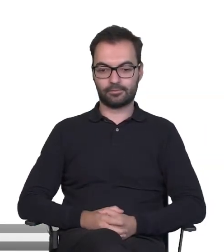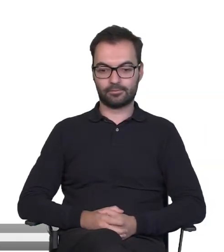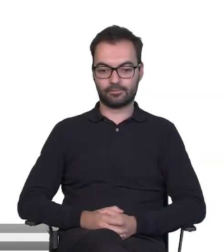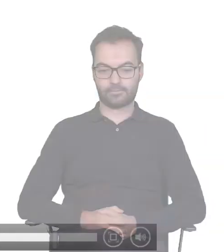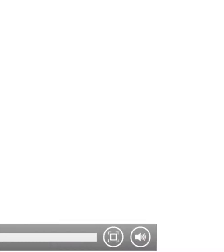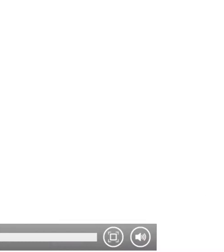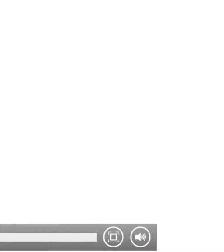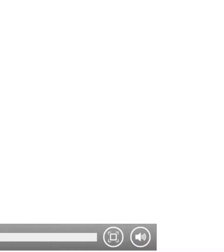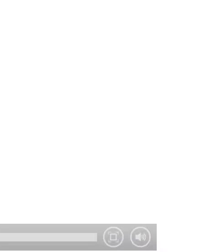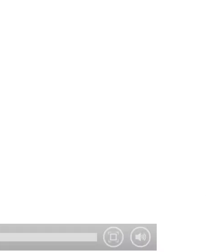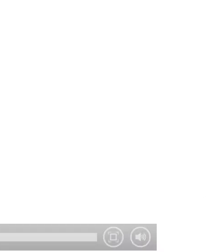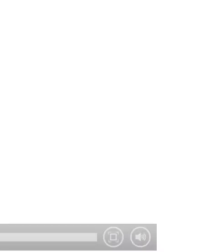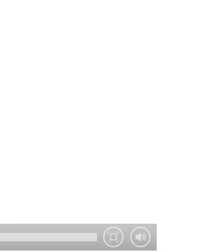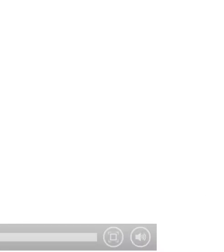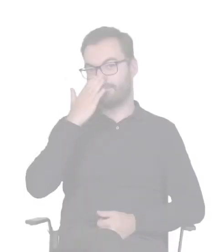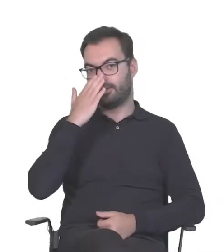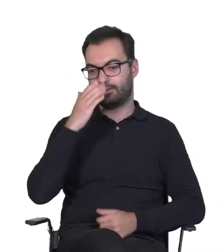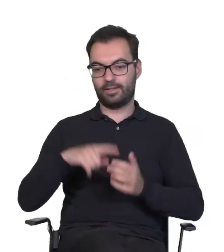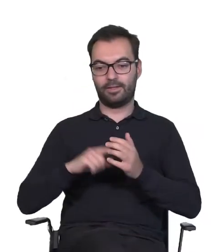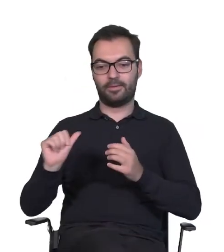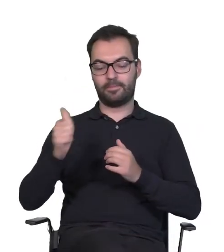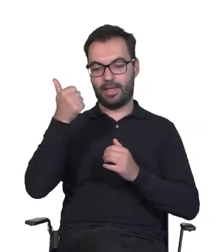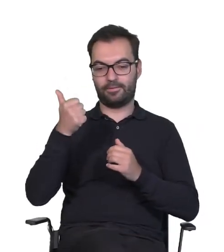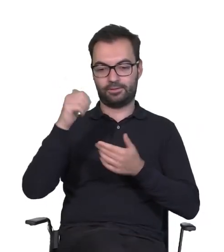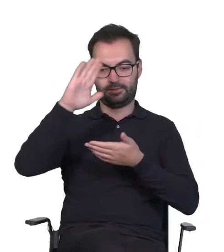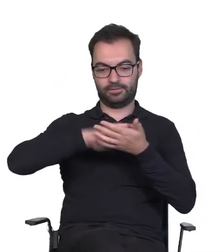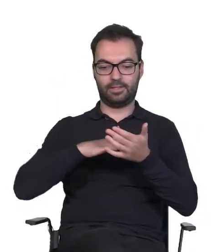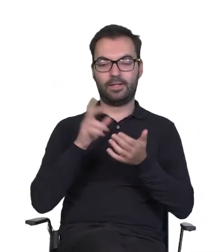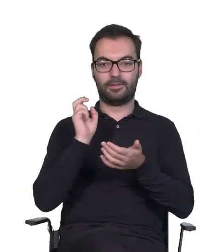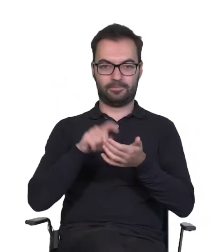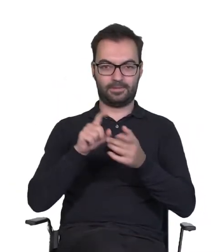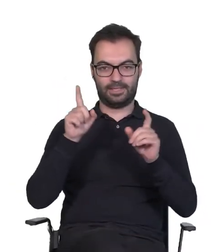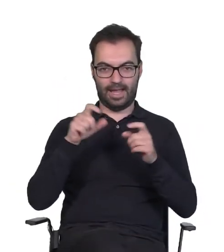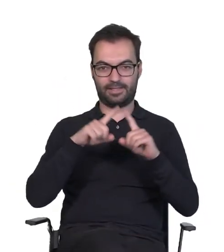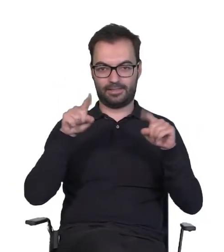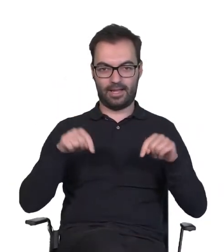Tak prezentuje się pierwszy ekran wstępu naszej aplikacji.